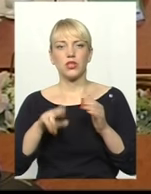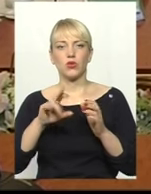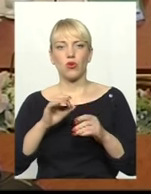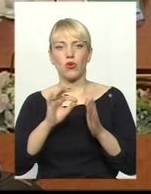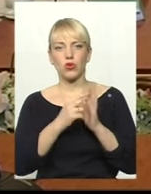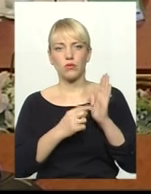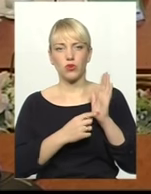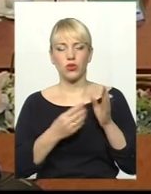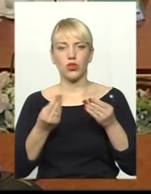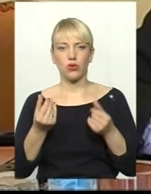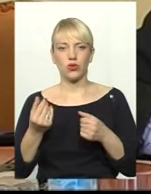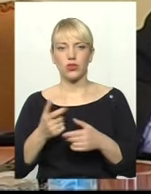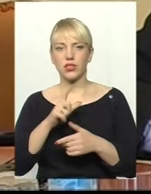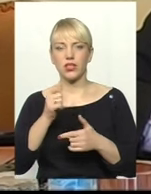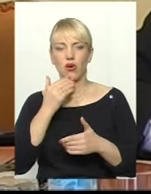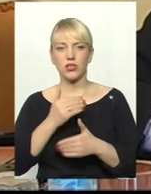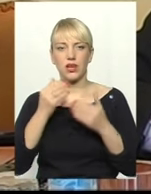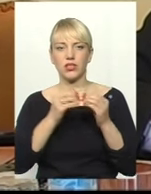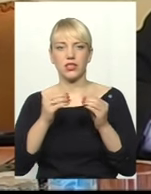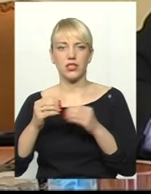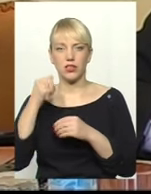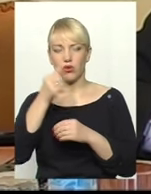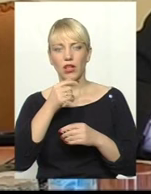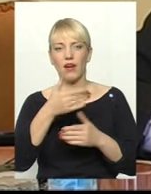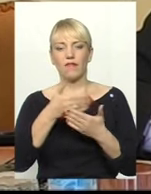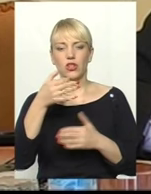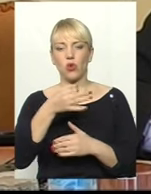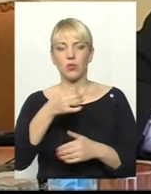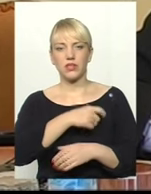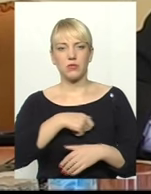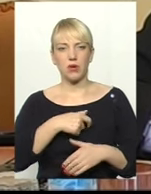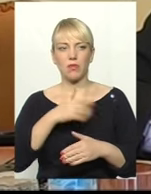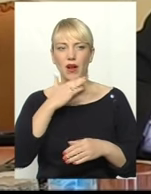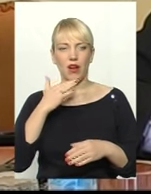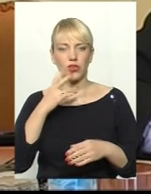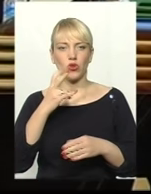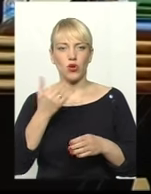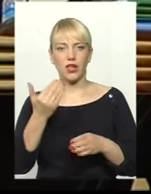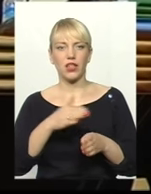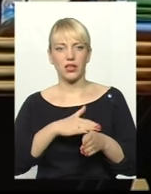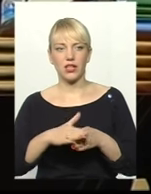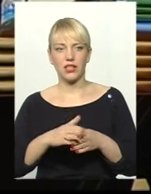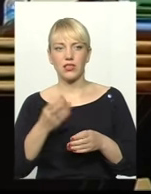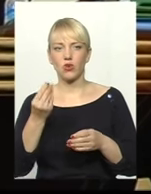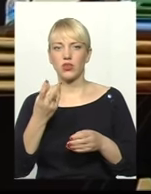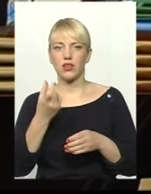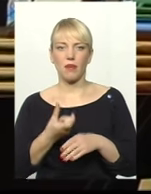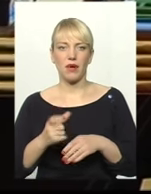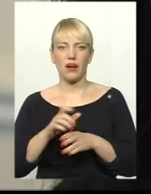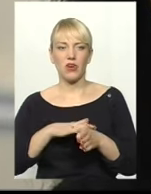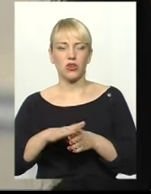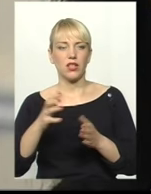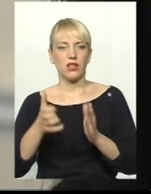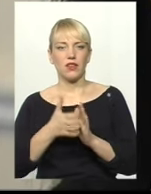за останніх кілька десятиліть від обласних обранців надійшло найбільше. Та для їх реалізації коштів перевиконання не вистачить. Дякую